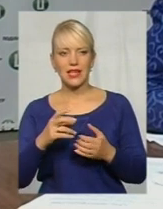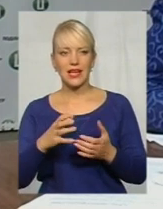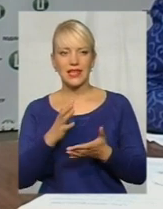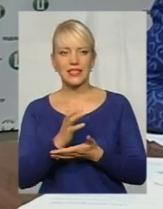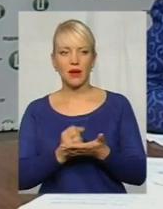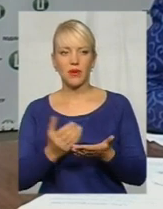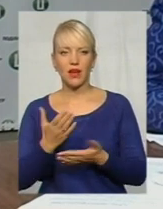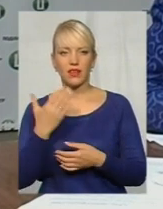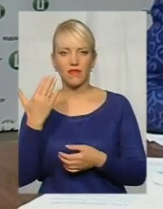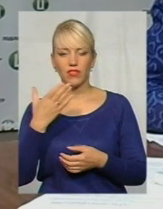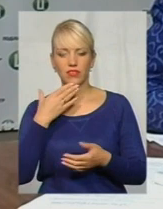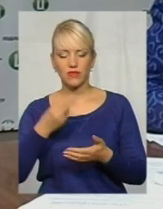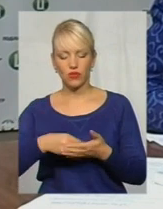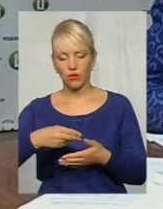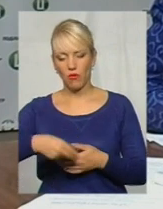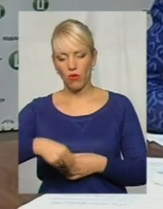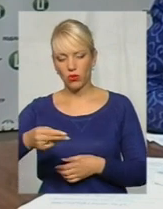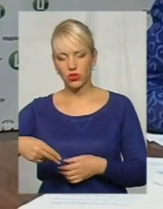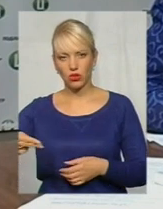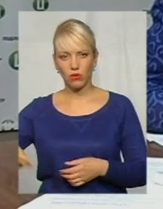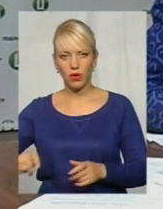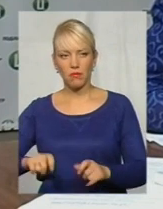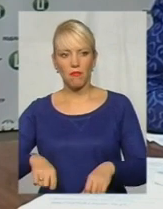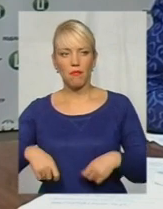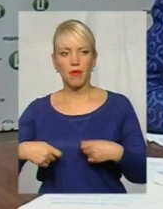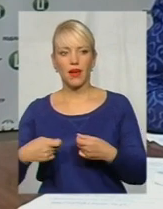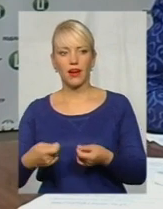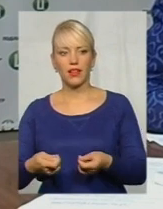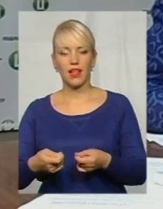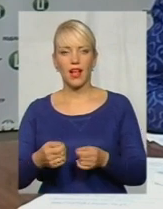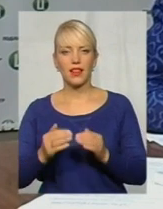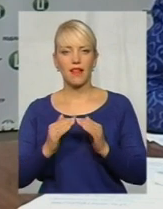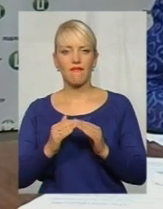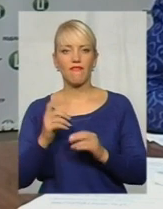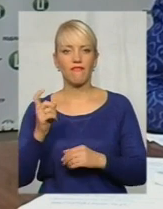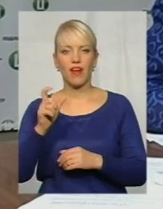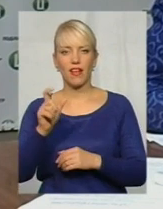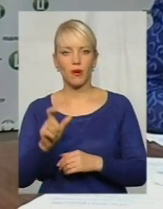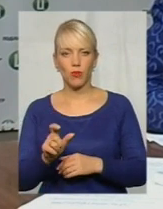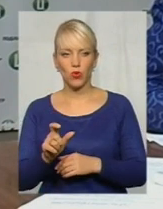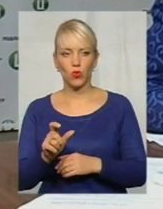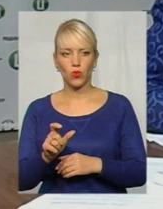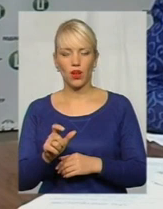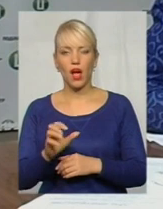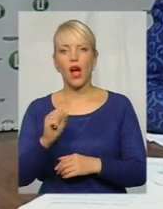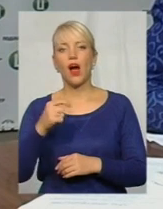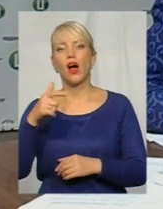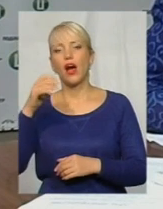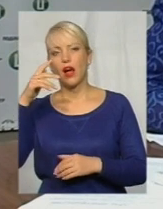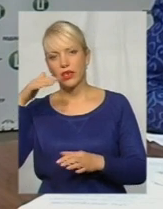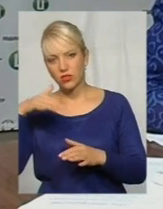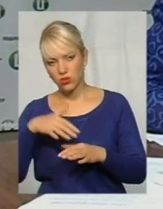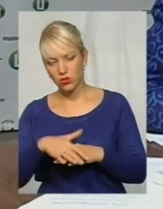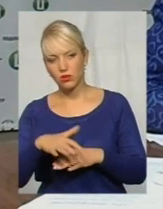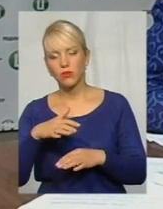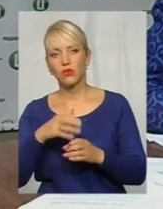своїм розчирком пера передали одному з фермерів. Натомість... Ага, зрозумію, зрозумію.